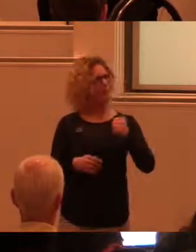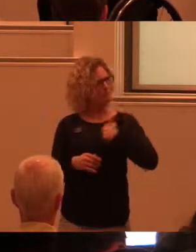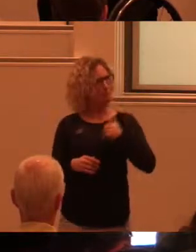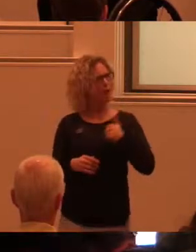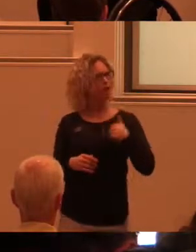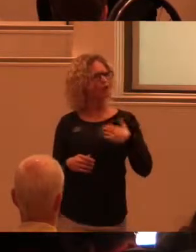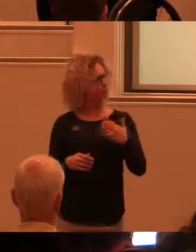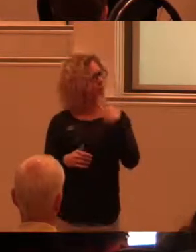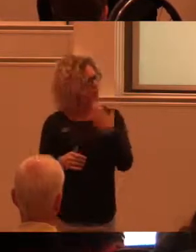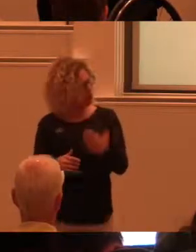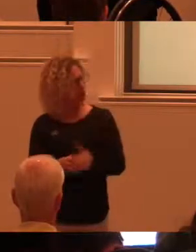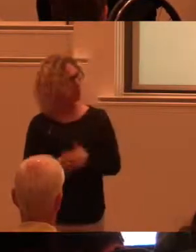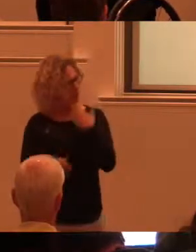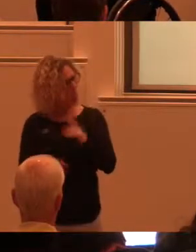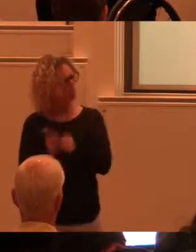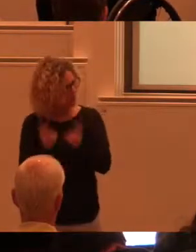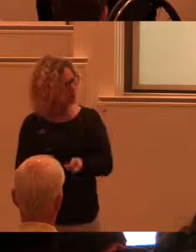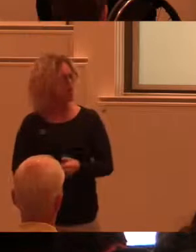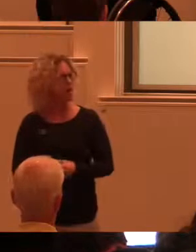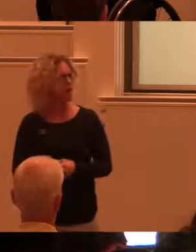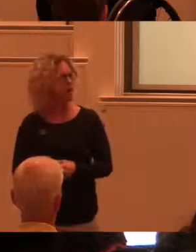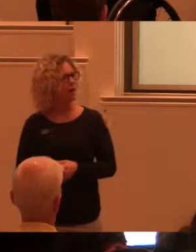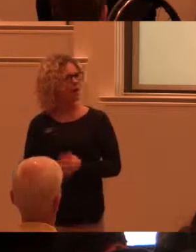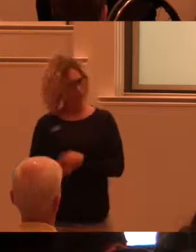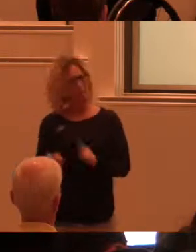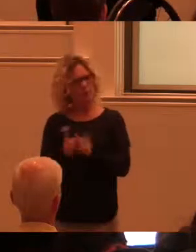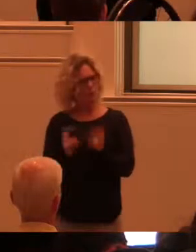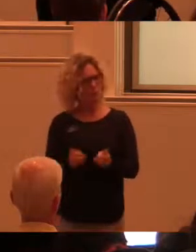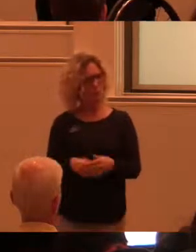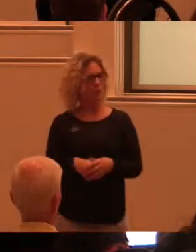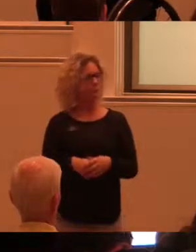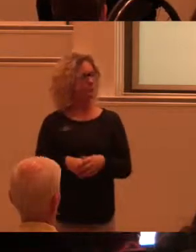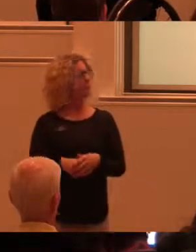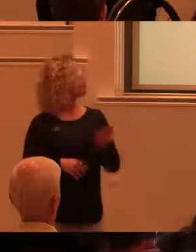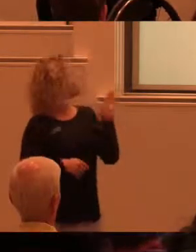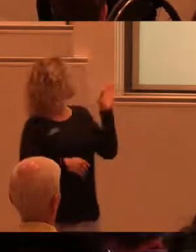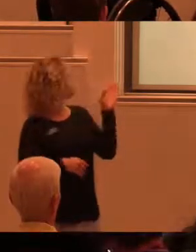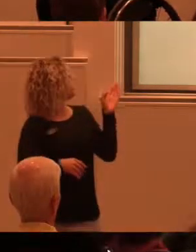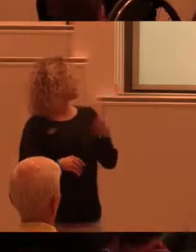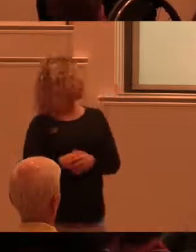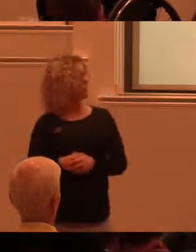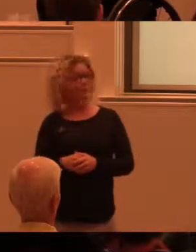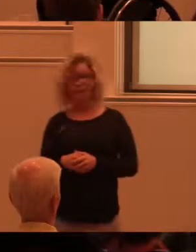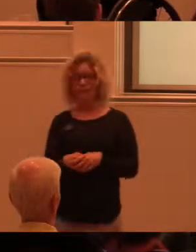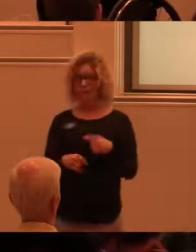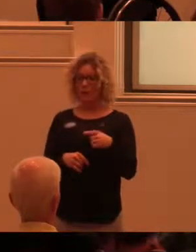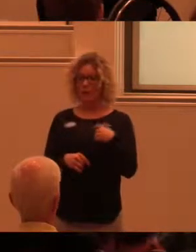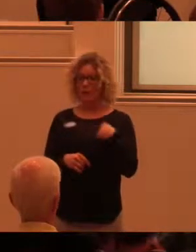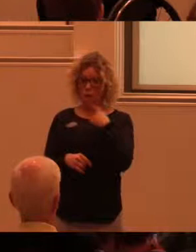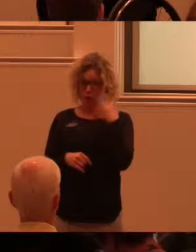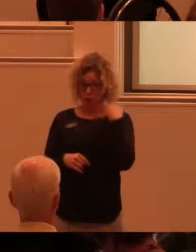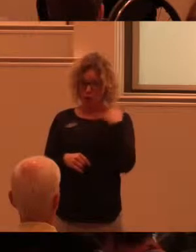Jag tycker att det var väldigt, väldigt, väldigt bra. Nu kan byta bild. Perfekt. Och jag lämnar ju inledningsvis att